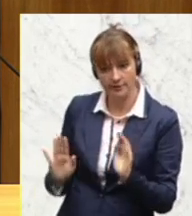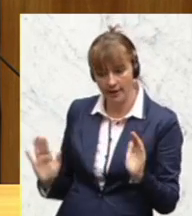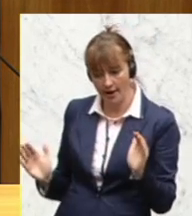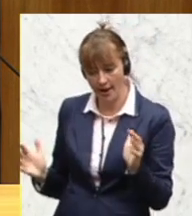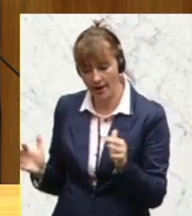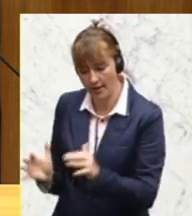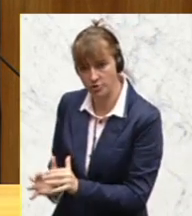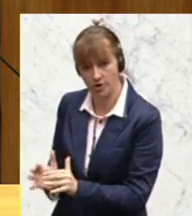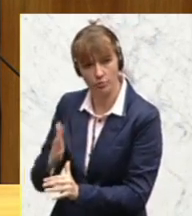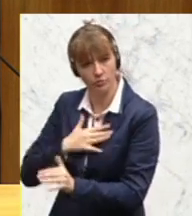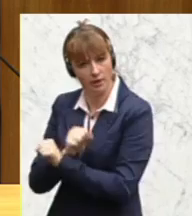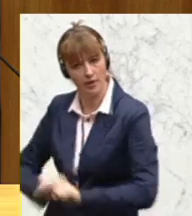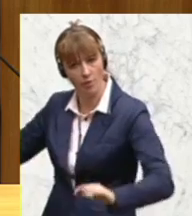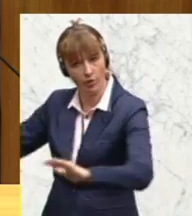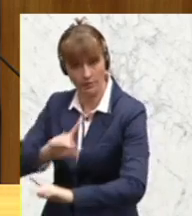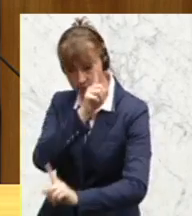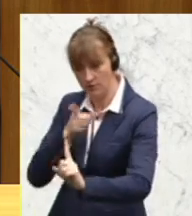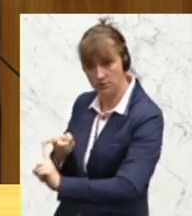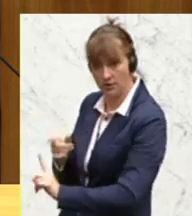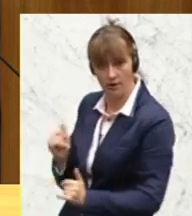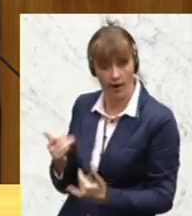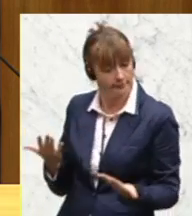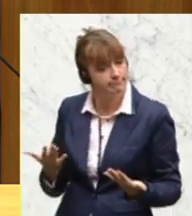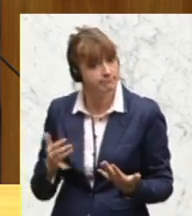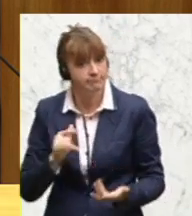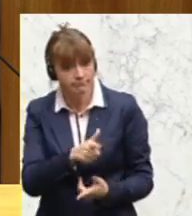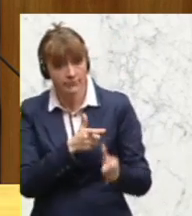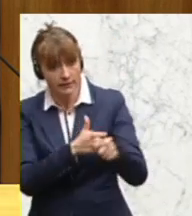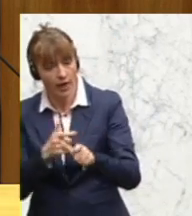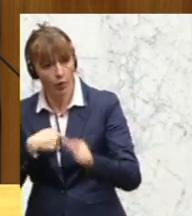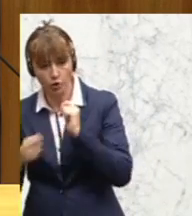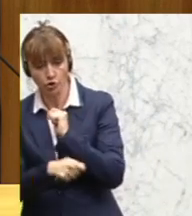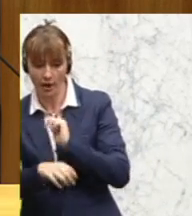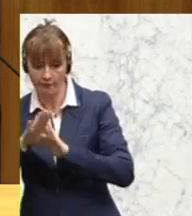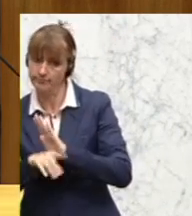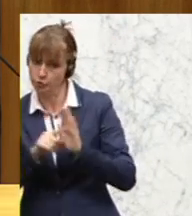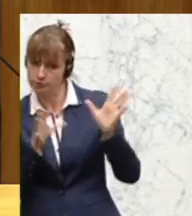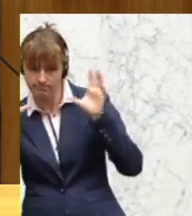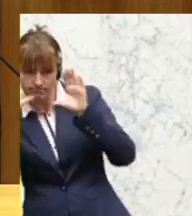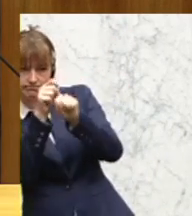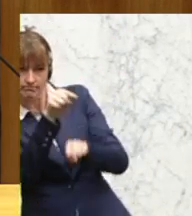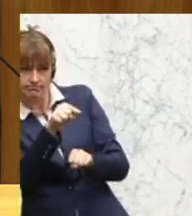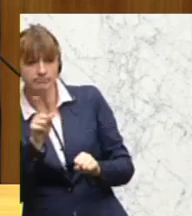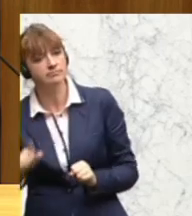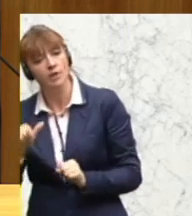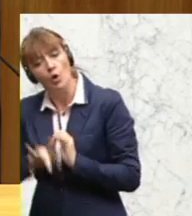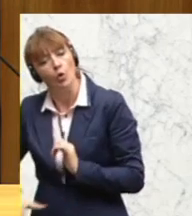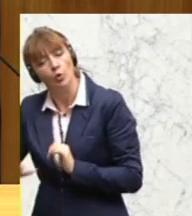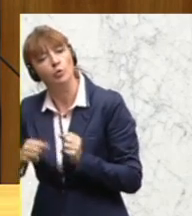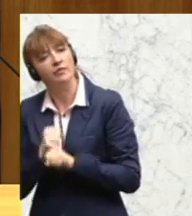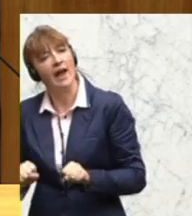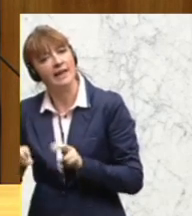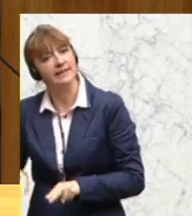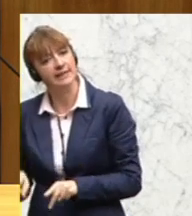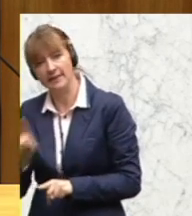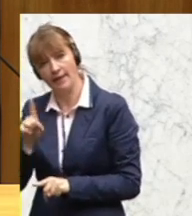unserer Demokratie. Ja, wir müssen den Terror strafrechtlich ins Visier nehmen, wir dürfen aber nicht die Grund und Freiheitsrechte ins Visier nehmen.